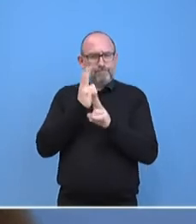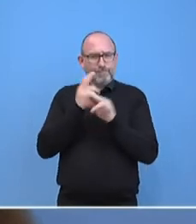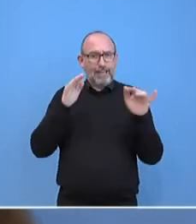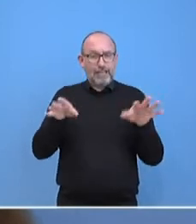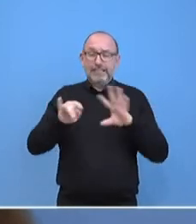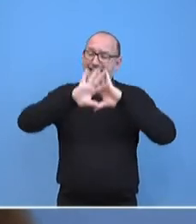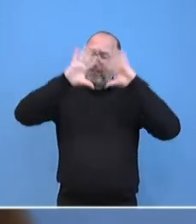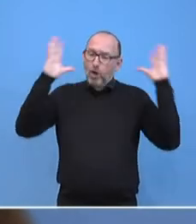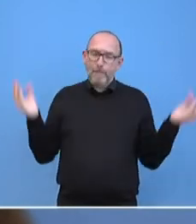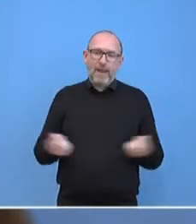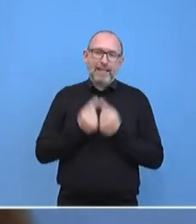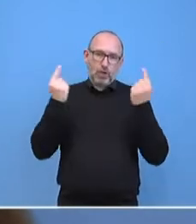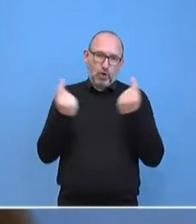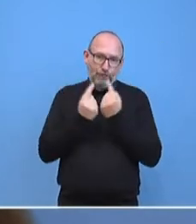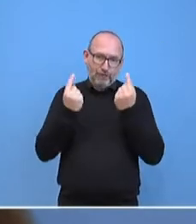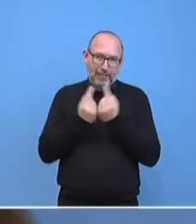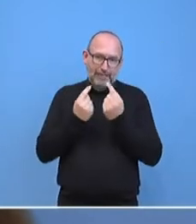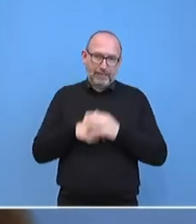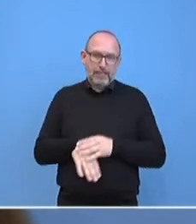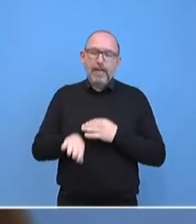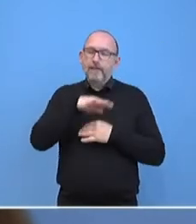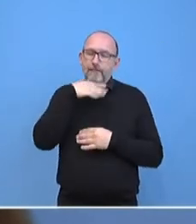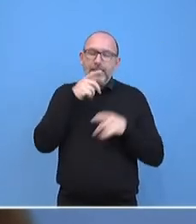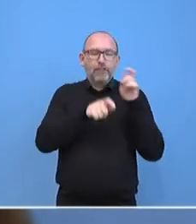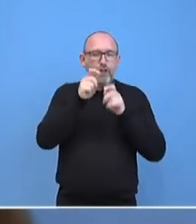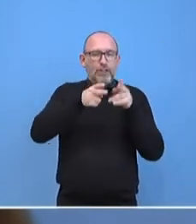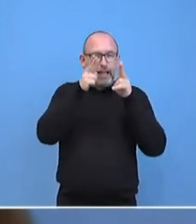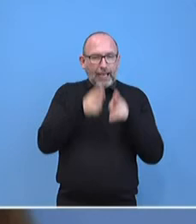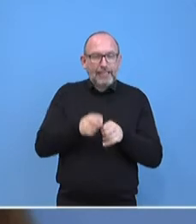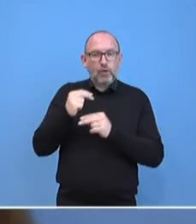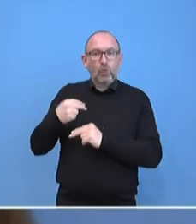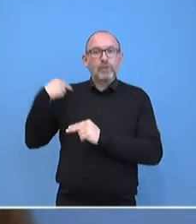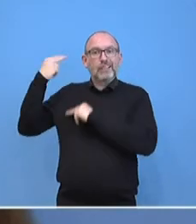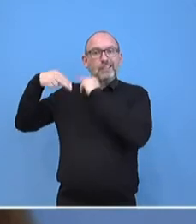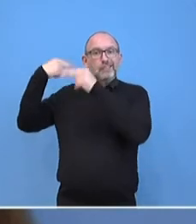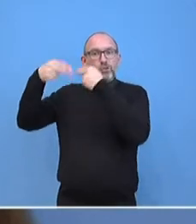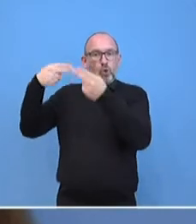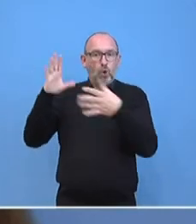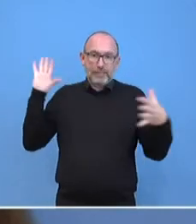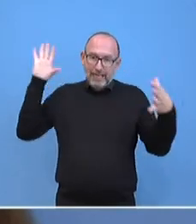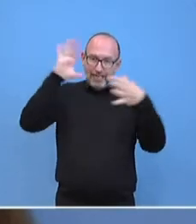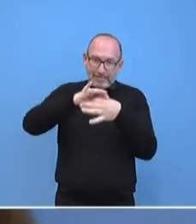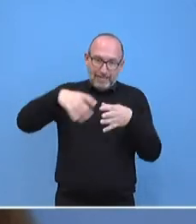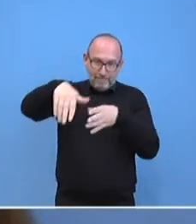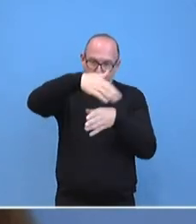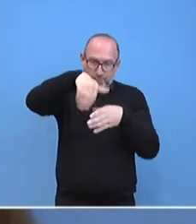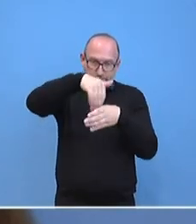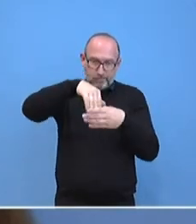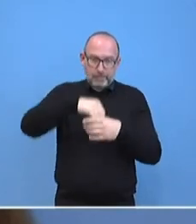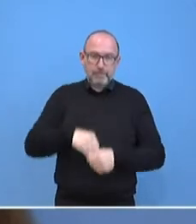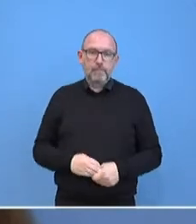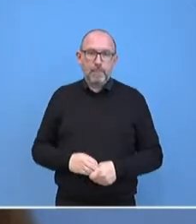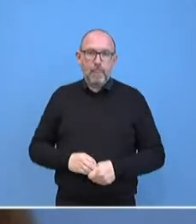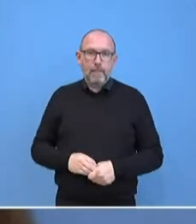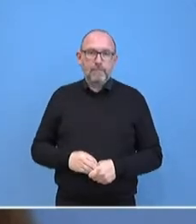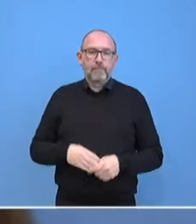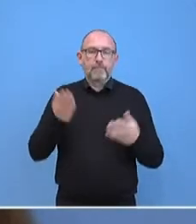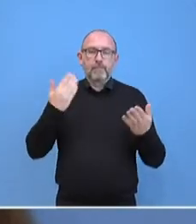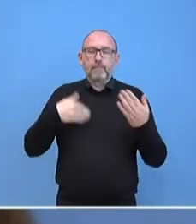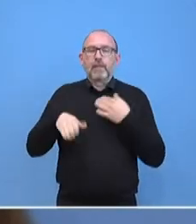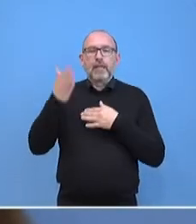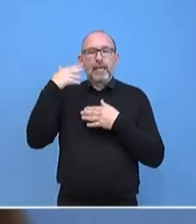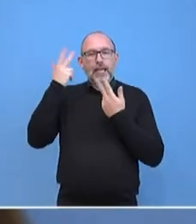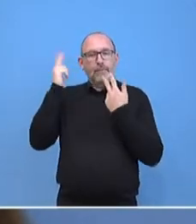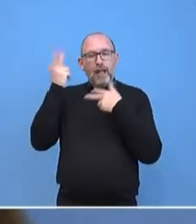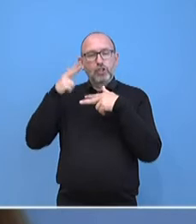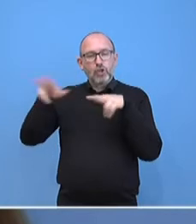komplexer Konflikt ist, in den viele völkerrechtliche und geschichtliche Aspekte hineinspielen. Da geht es um die ehemaligen Sowjetrepubliken,